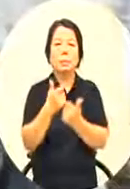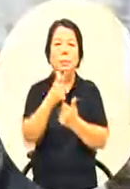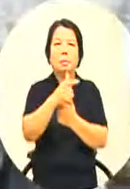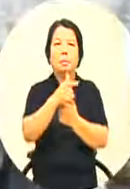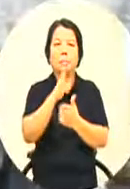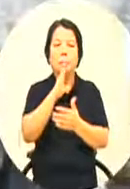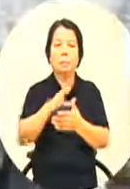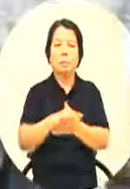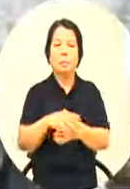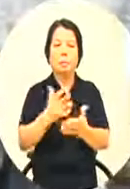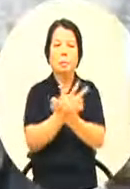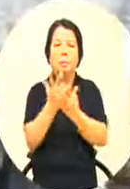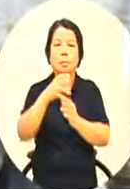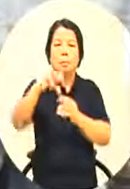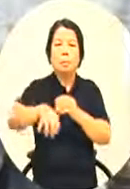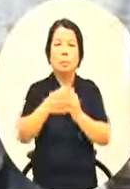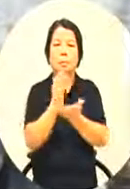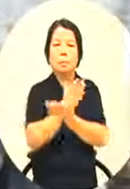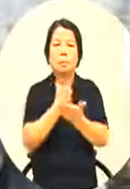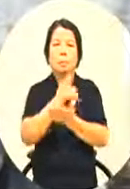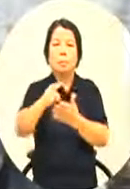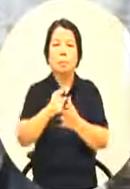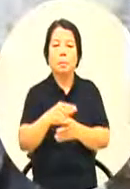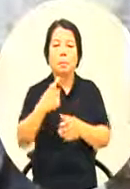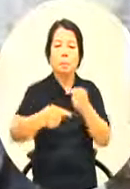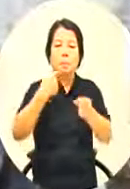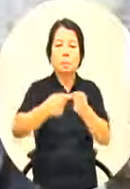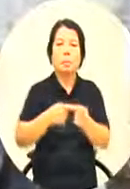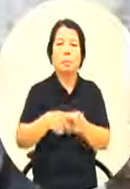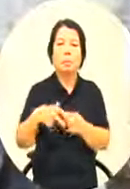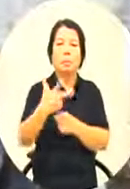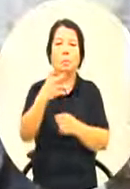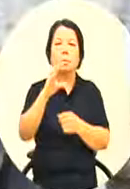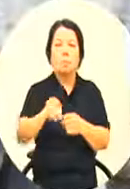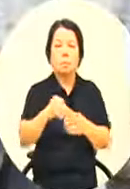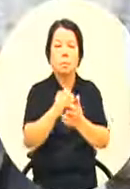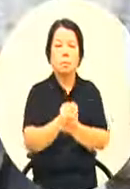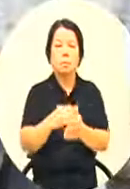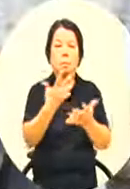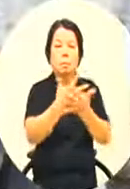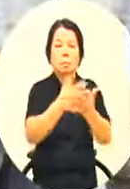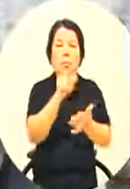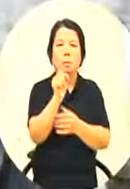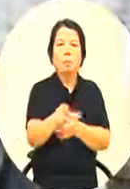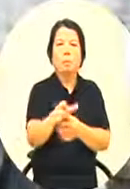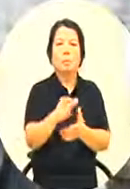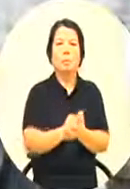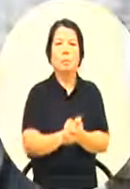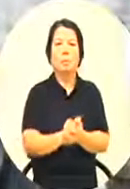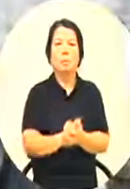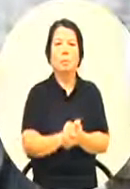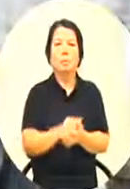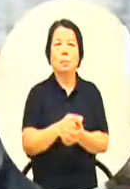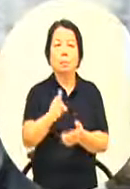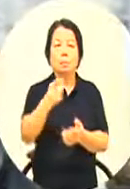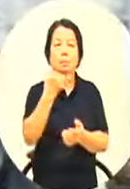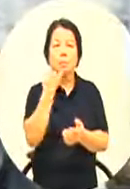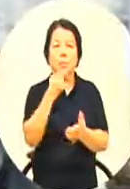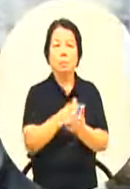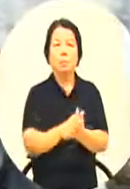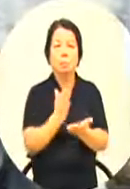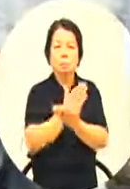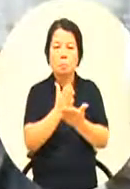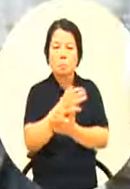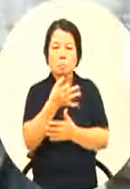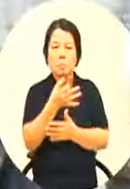这个美术馆有评鉴一年七八万那样买到七八万那买到他就他就会判定